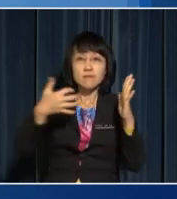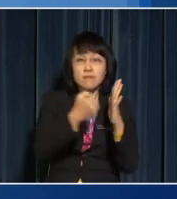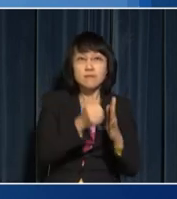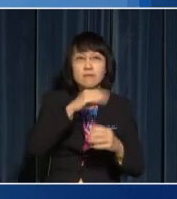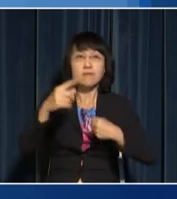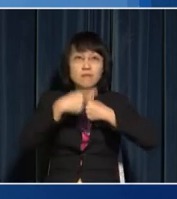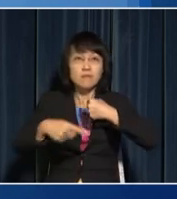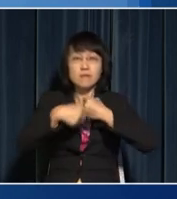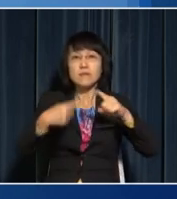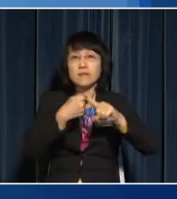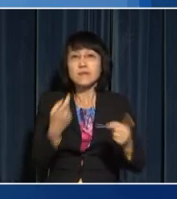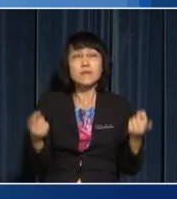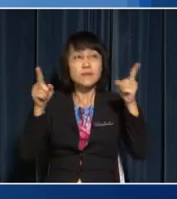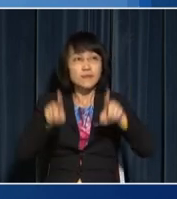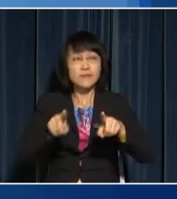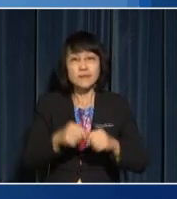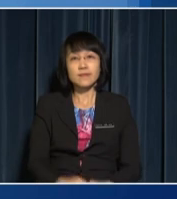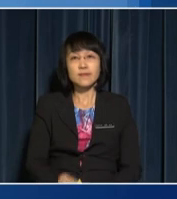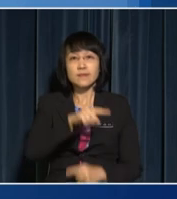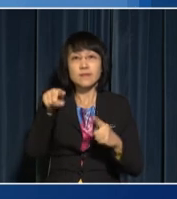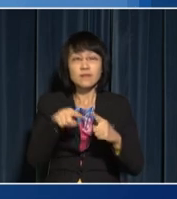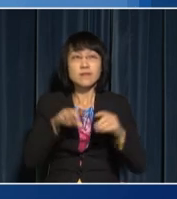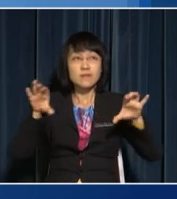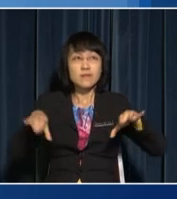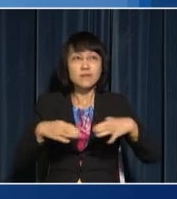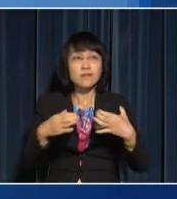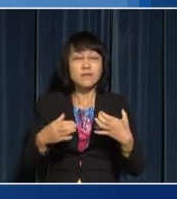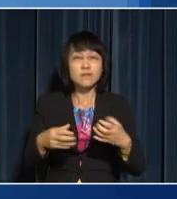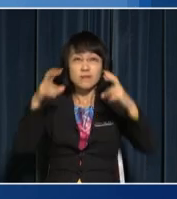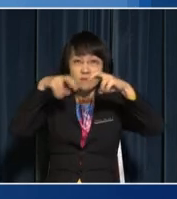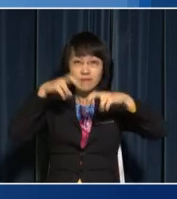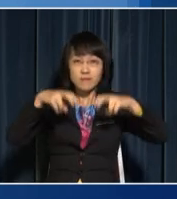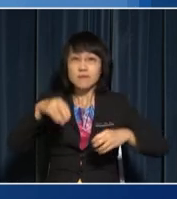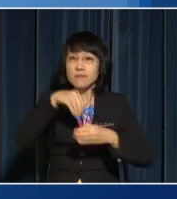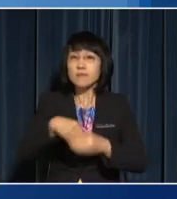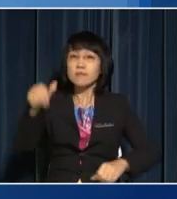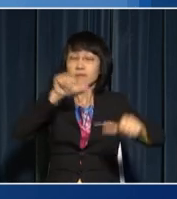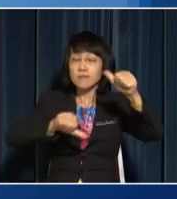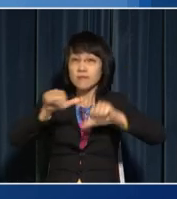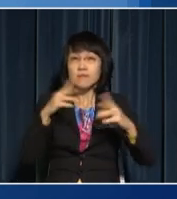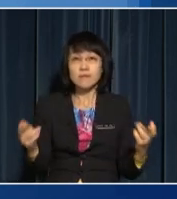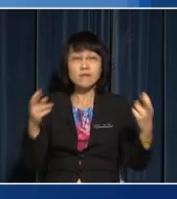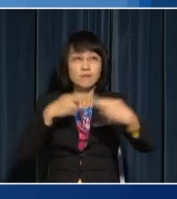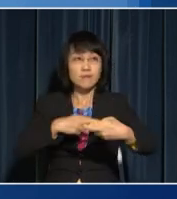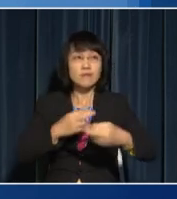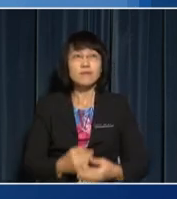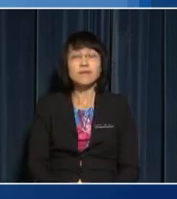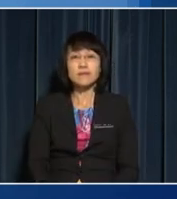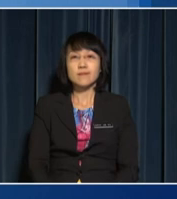and injuries from happening while doing investigations in the science room